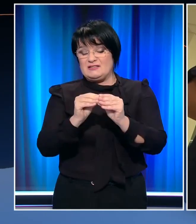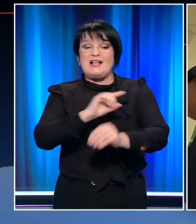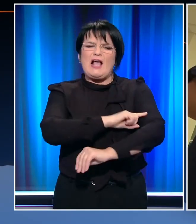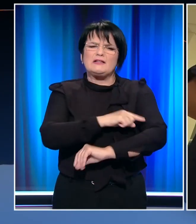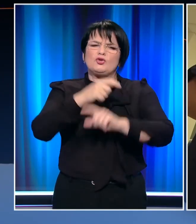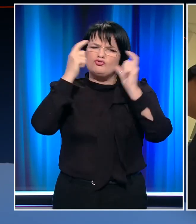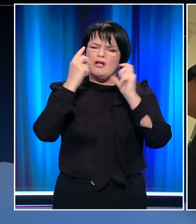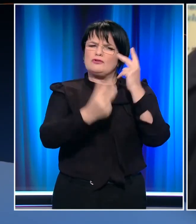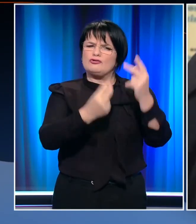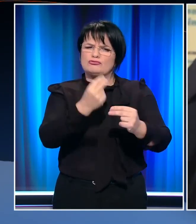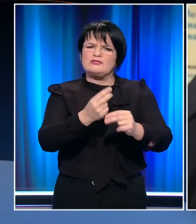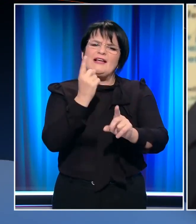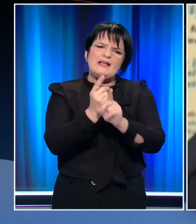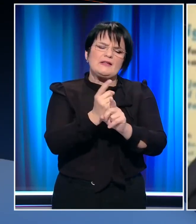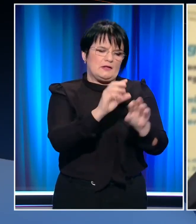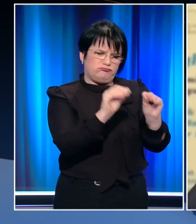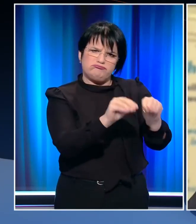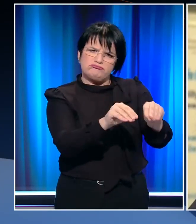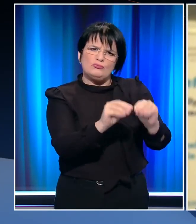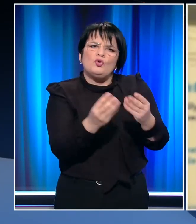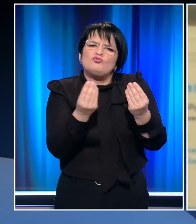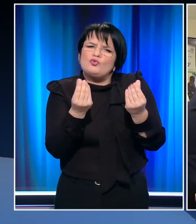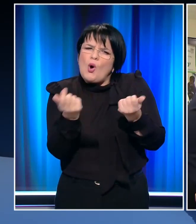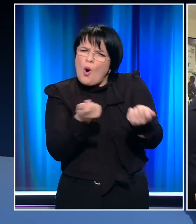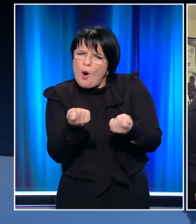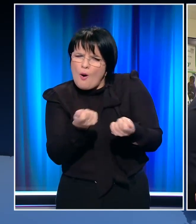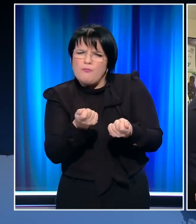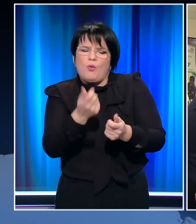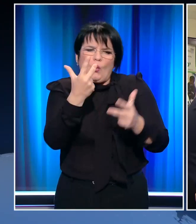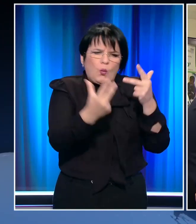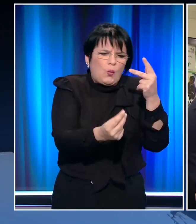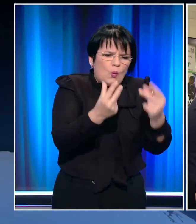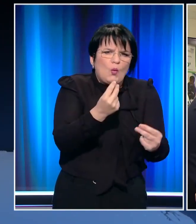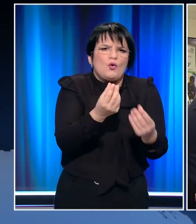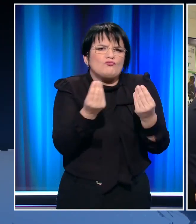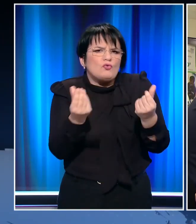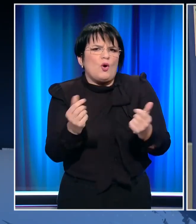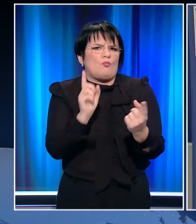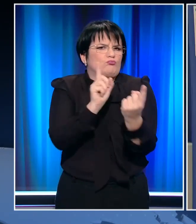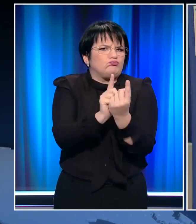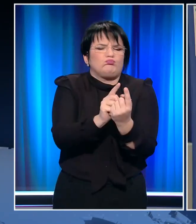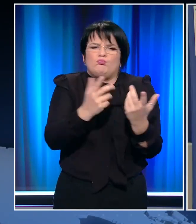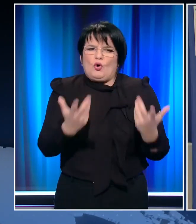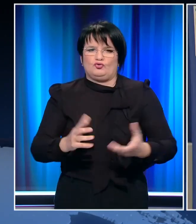νοσηλευτές παίρνουν από ειδική εκπαίδευση για το πώς να χειρίζονται και να χορηγούν τα εμβόλια για τον κόβιντ.